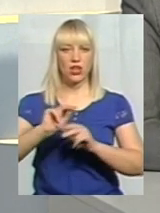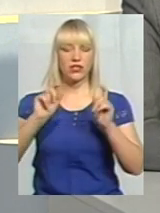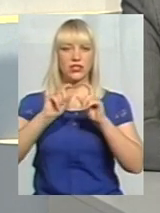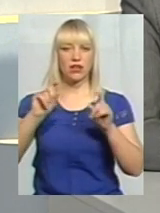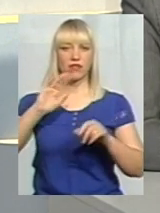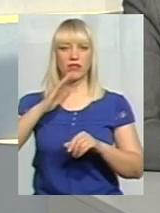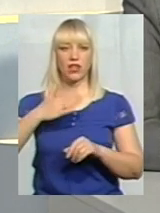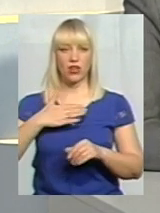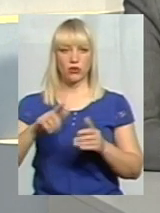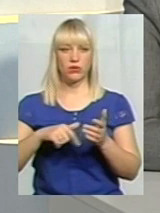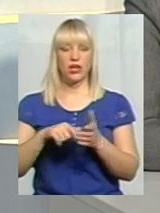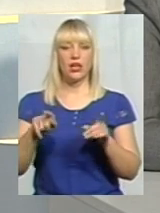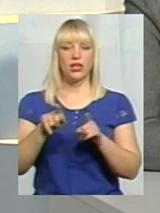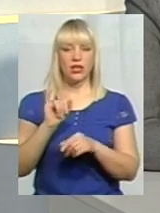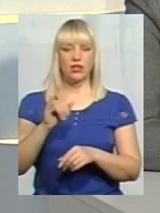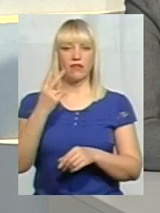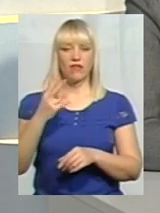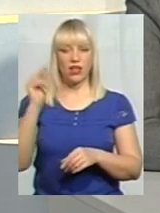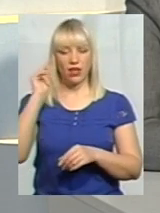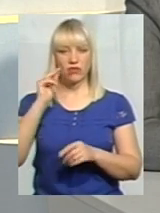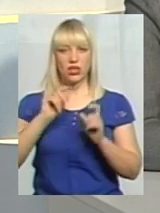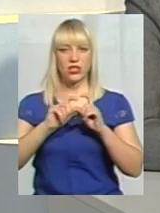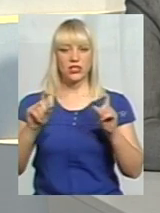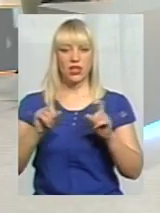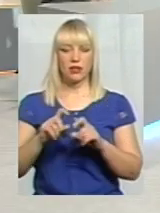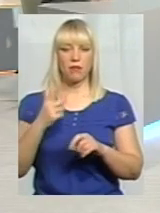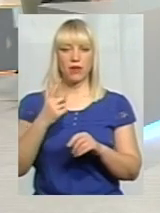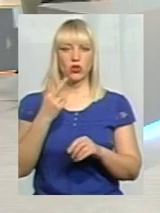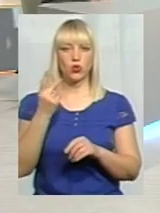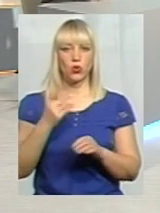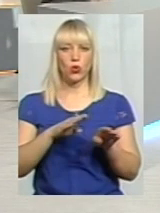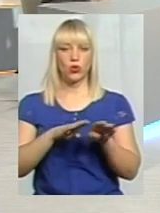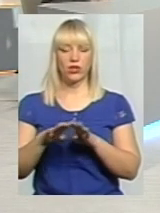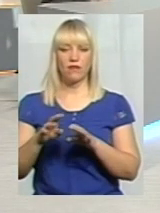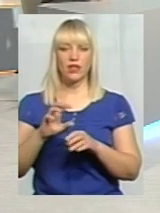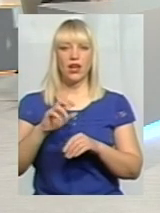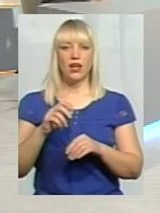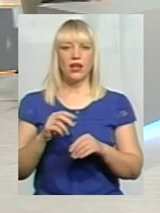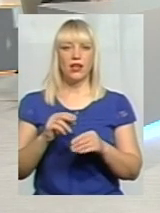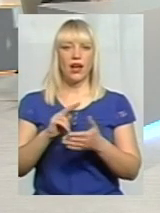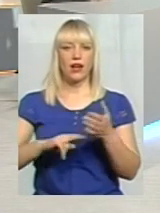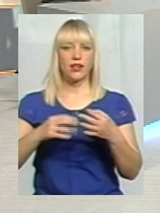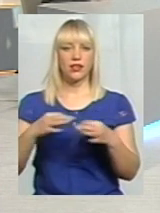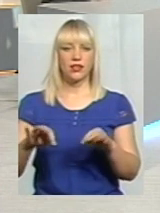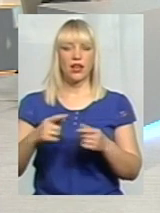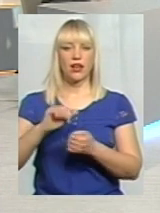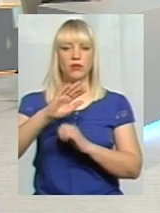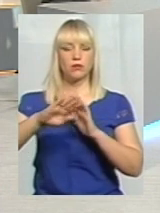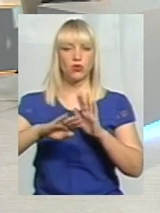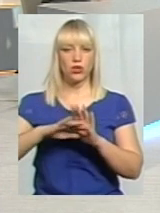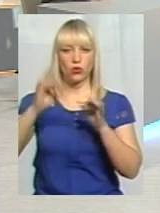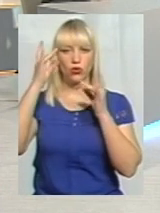Ну і, звичайно, два навчальних заклади першого-другого рівня акредитації – це Кам'янець-Подільський коледж культури і мистецтв і